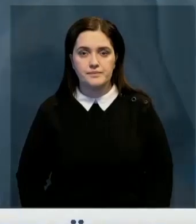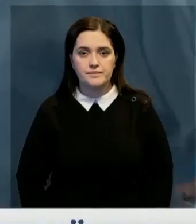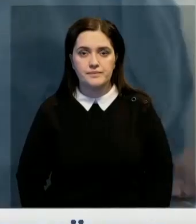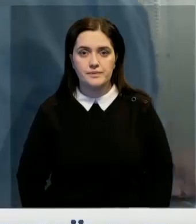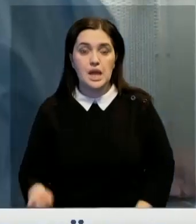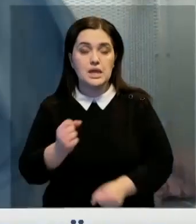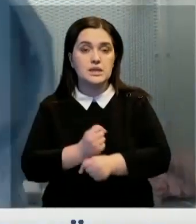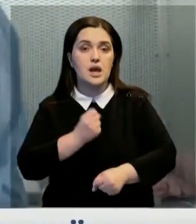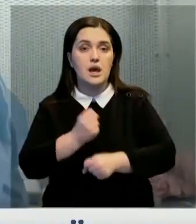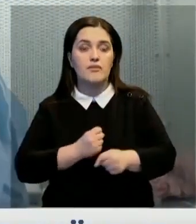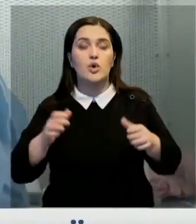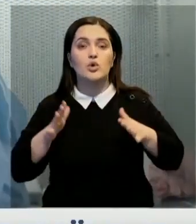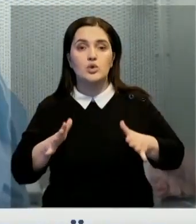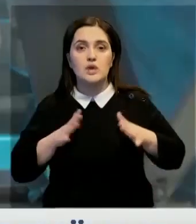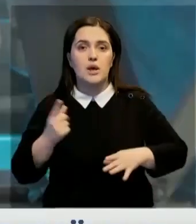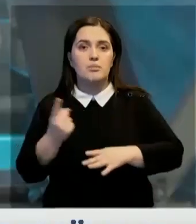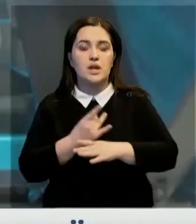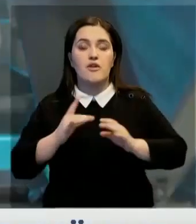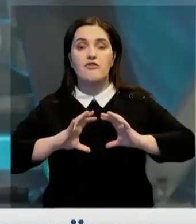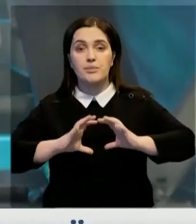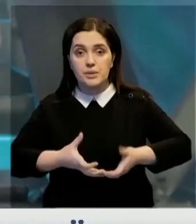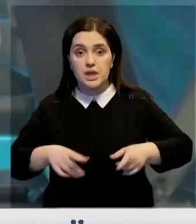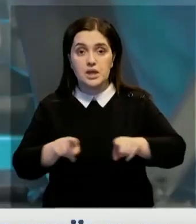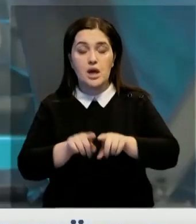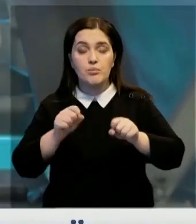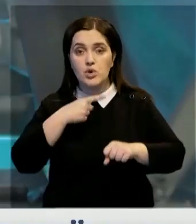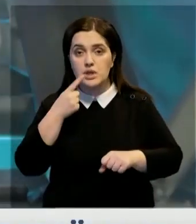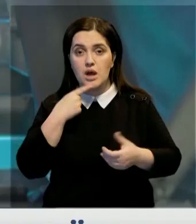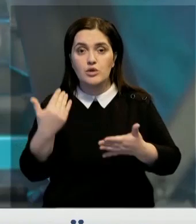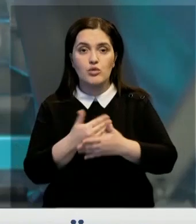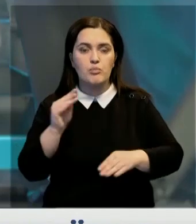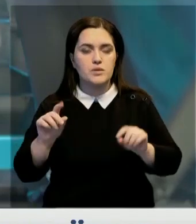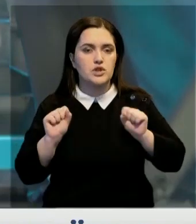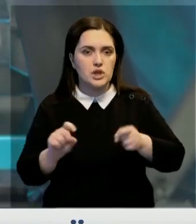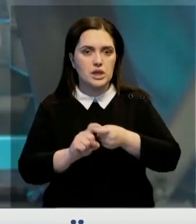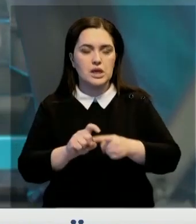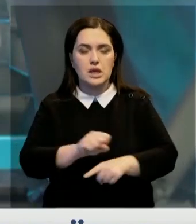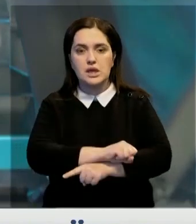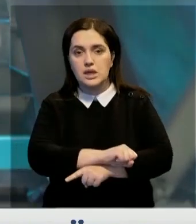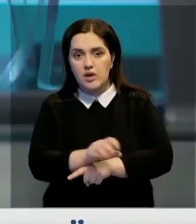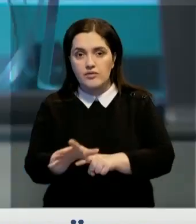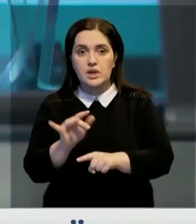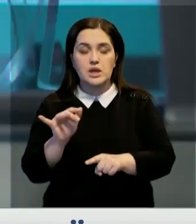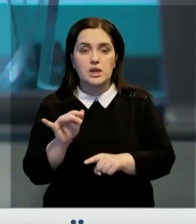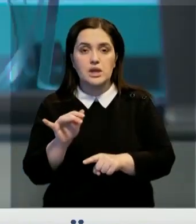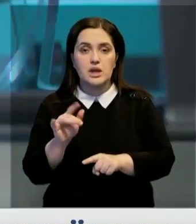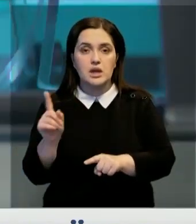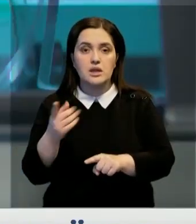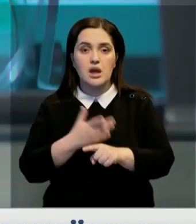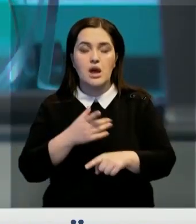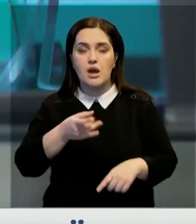Сделано в Грузии и впервые в мире. Так можно сказать про новый препарат, защищающий от коронавируса. Из себя он представляет